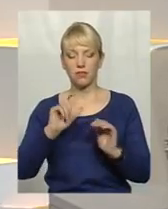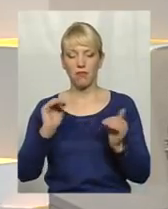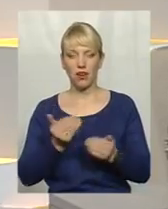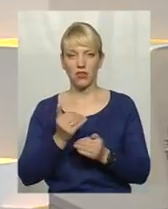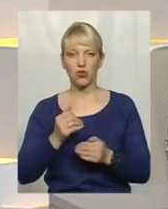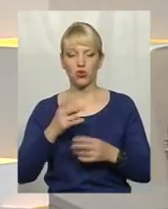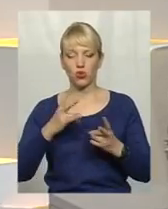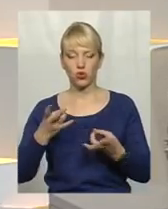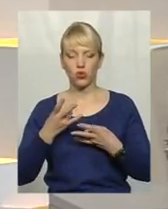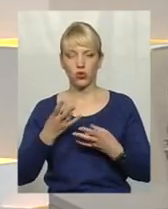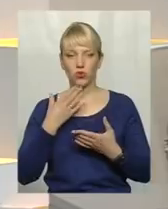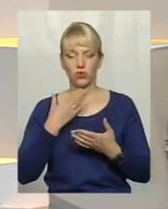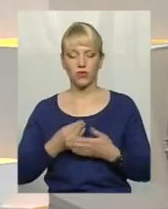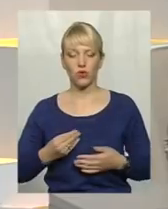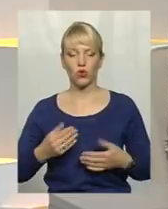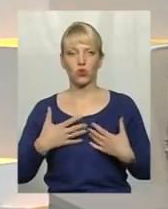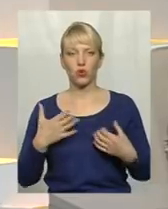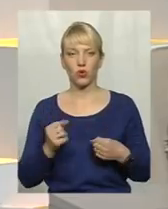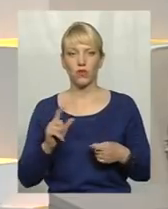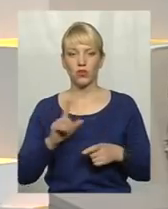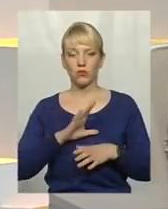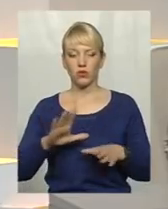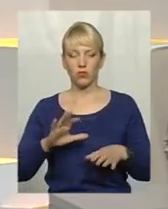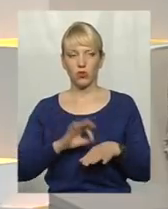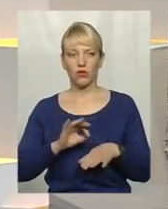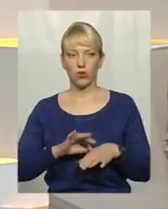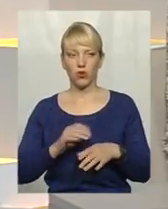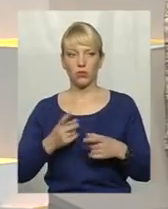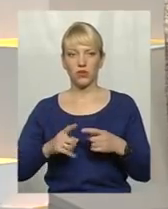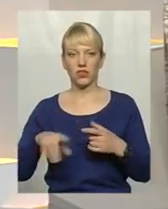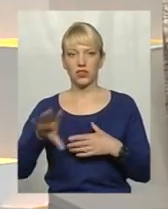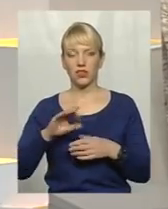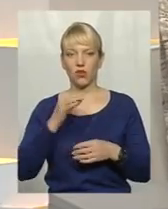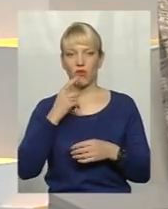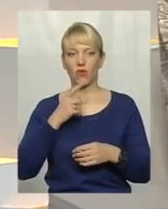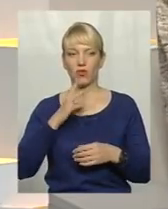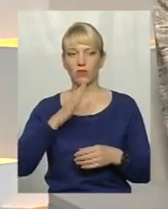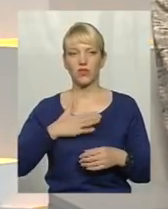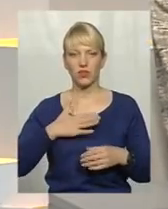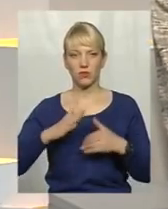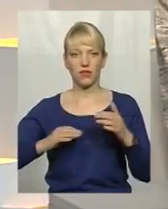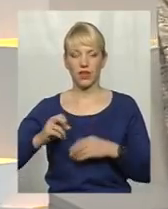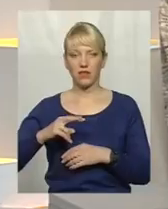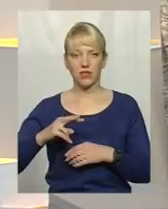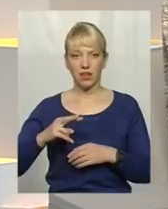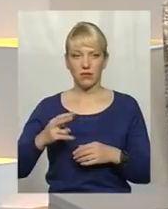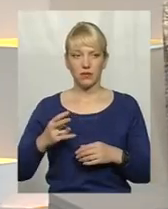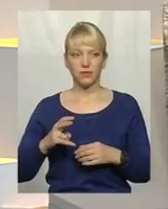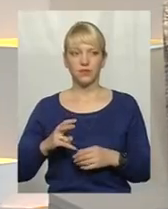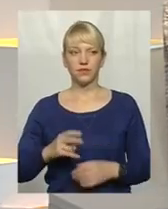шкодою для свого здоров'я, або ж уникнути хвороби. Про це все сьогодні говоримо і з фахівцями,